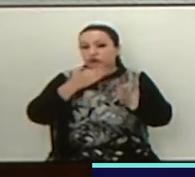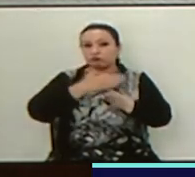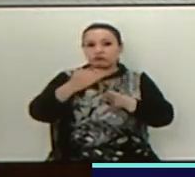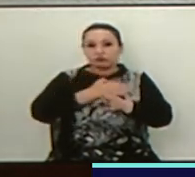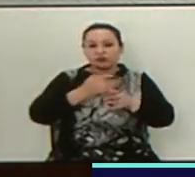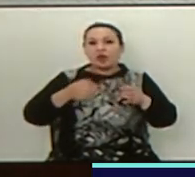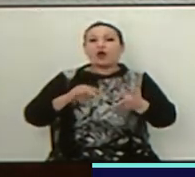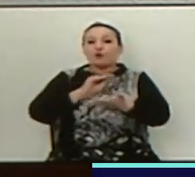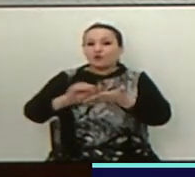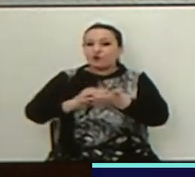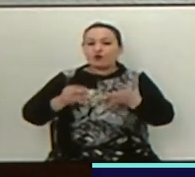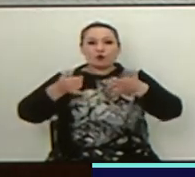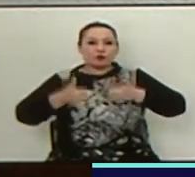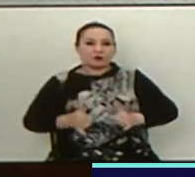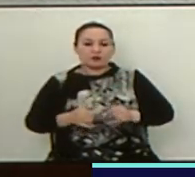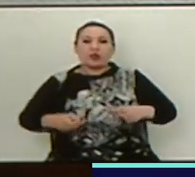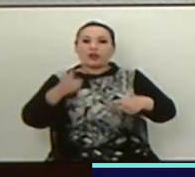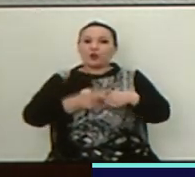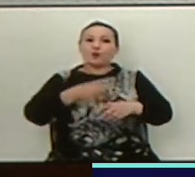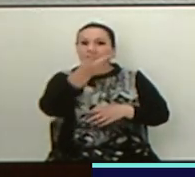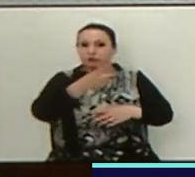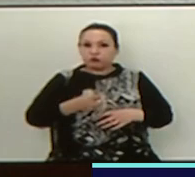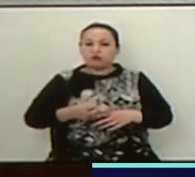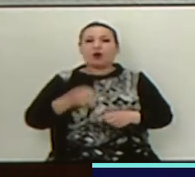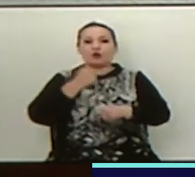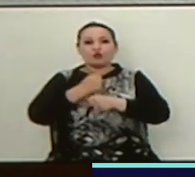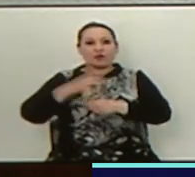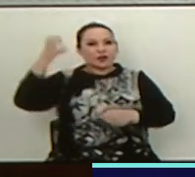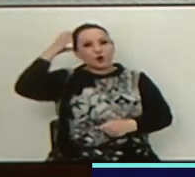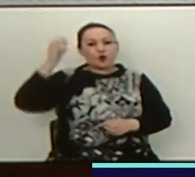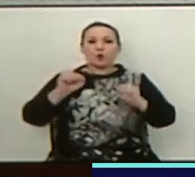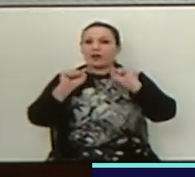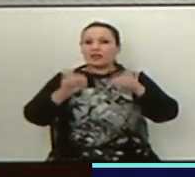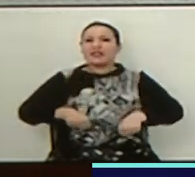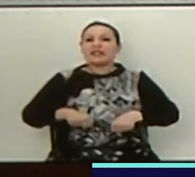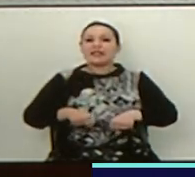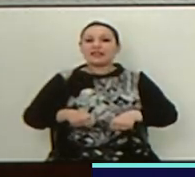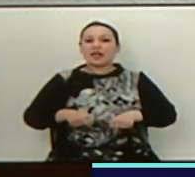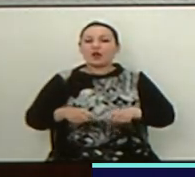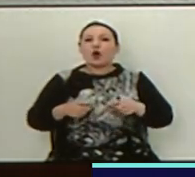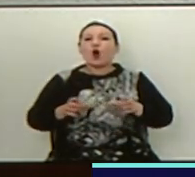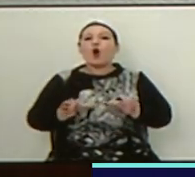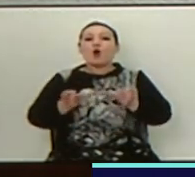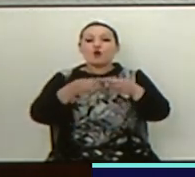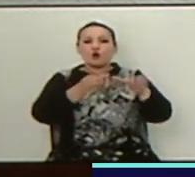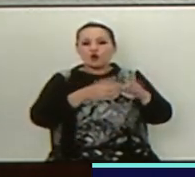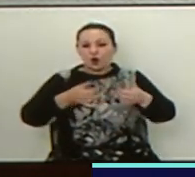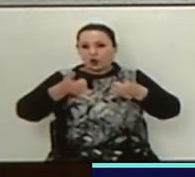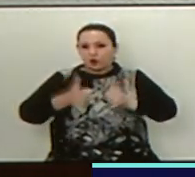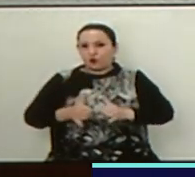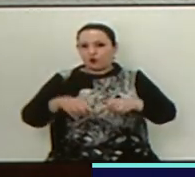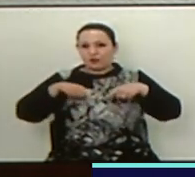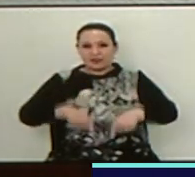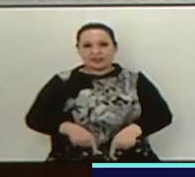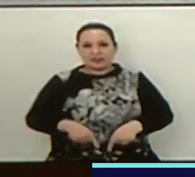إضافة إلى مخطط عمل الحكومة الذي صادق عليه مجلس الوزراء مؤخرا تحت رئاسة سيد عبد المجيد